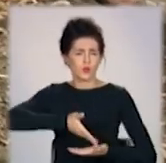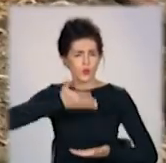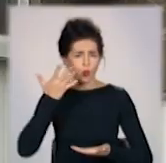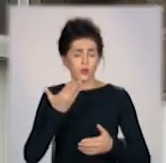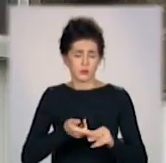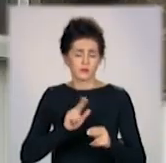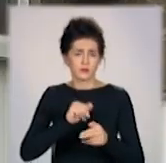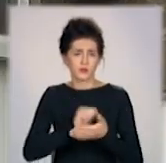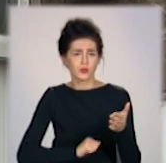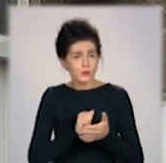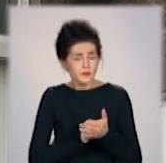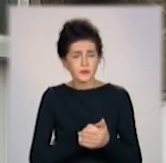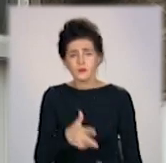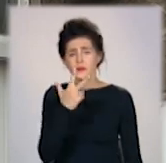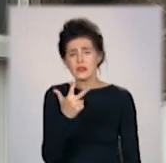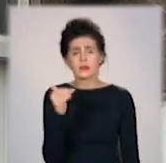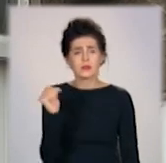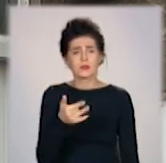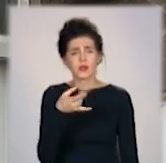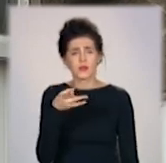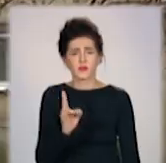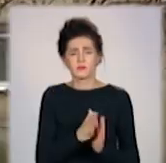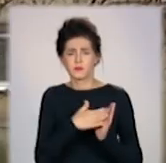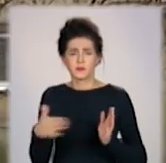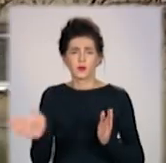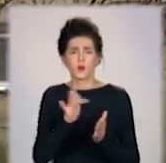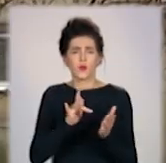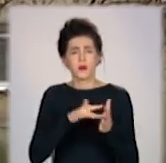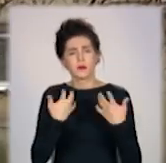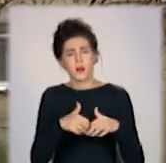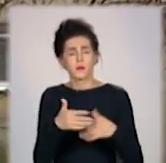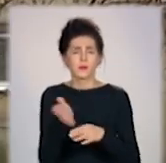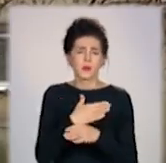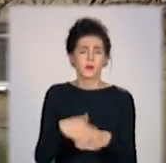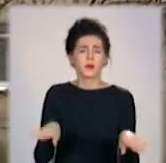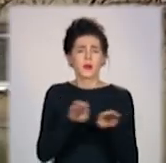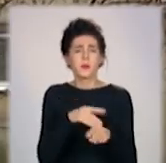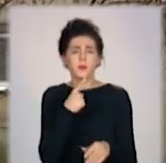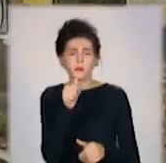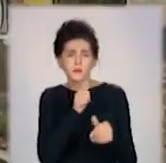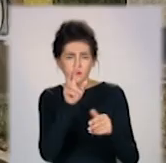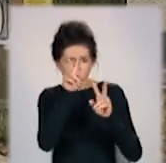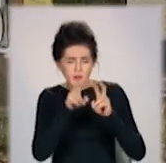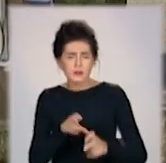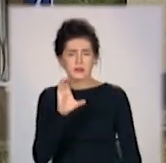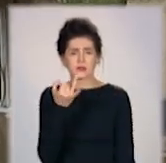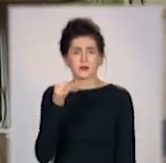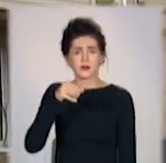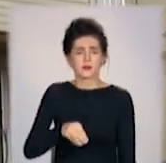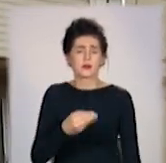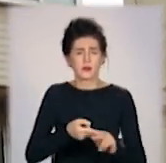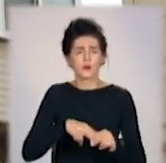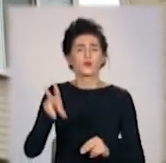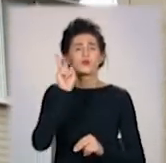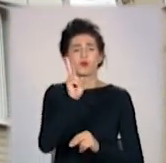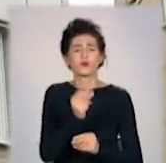цього. Від трьох тисяч гривень за квартиру у Маріуполі чи Краматорську. Такі ціни знаходимо на сайтах нерухомості. А тим, хто назбирав